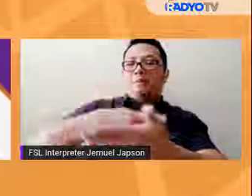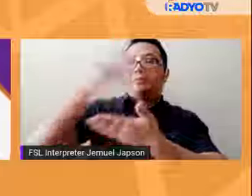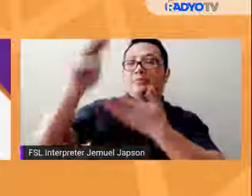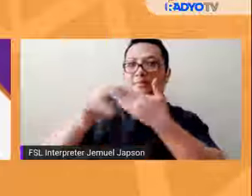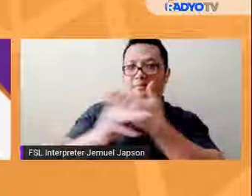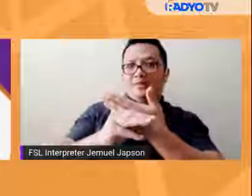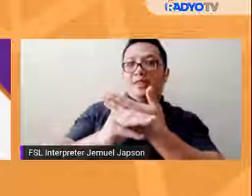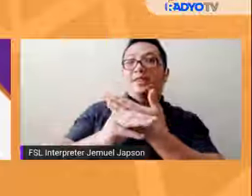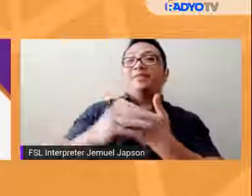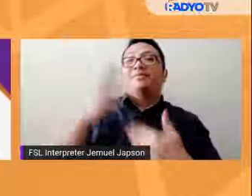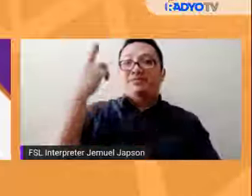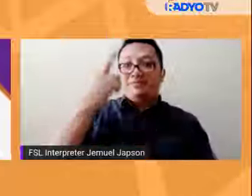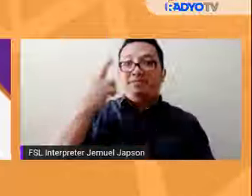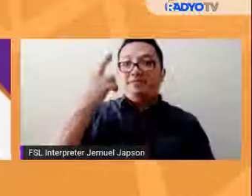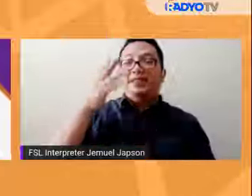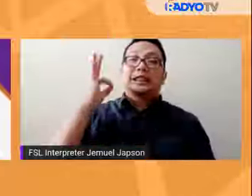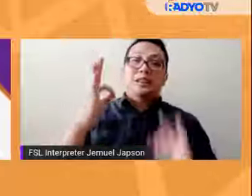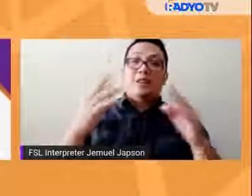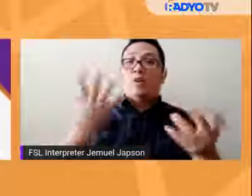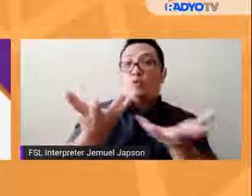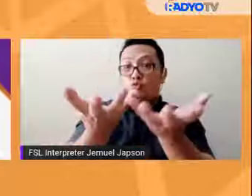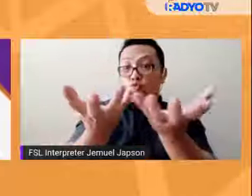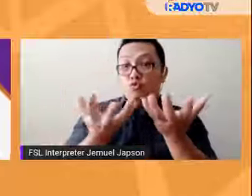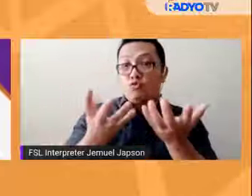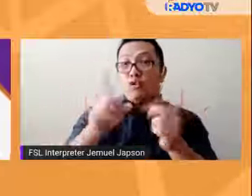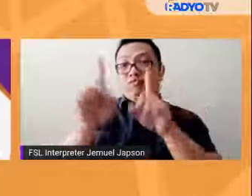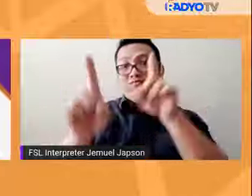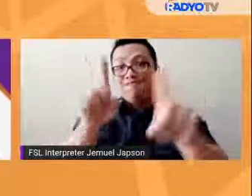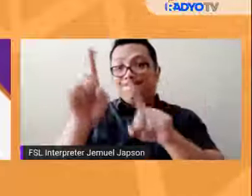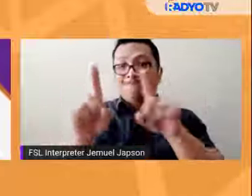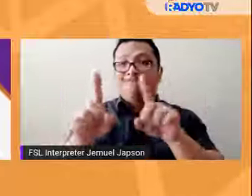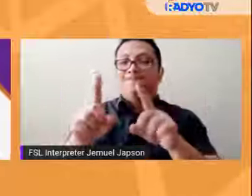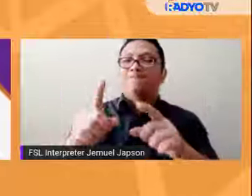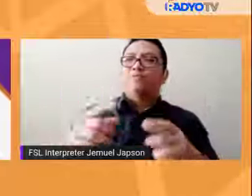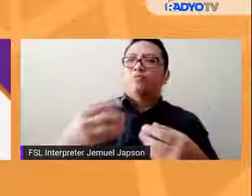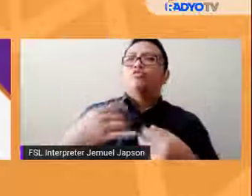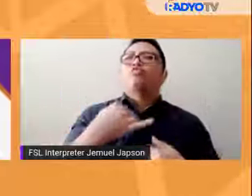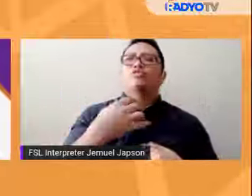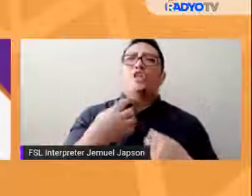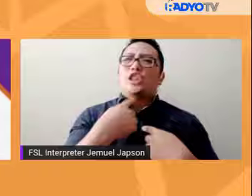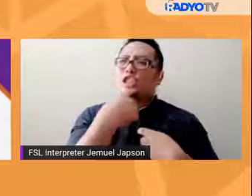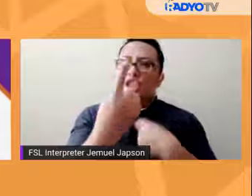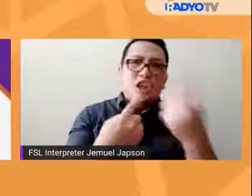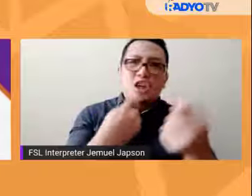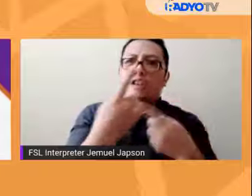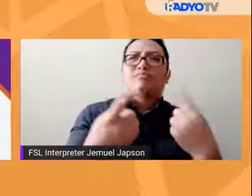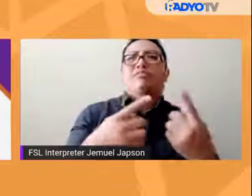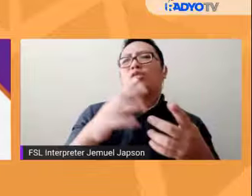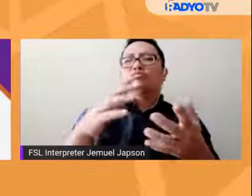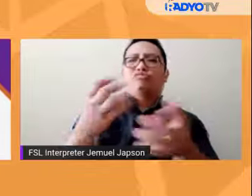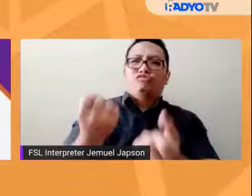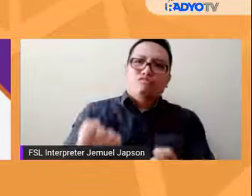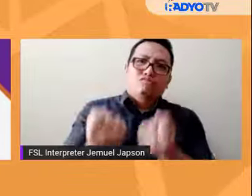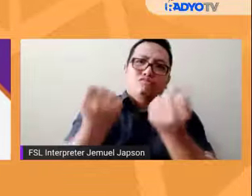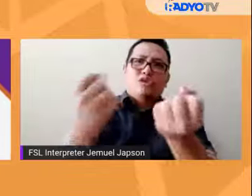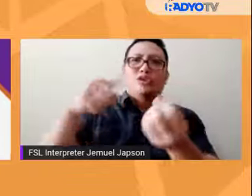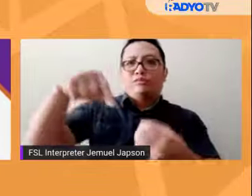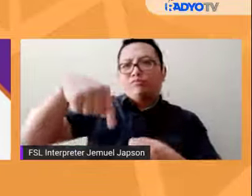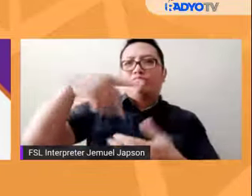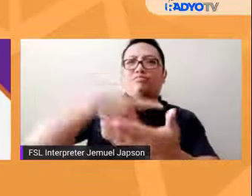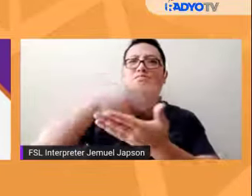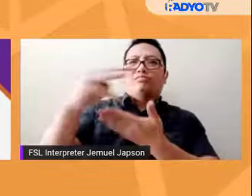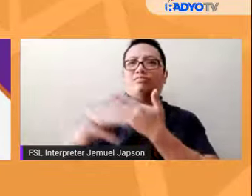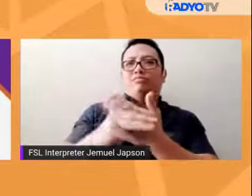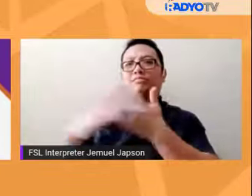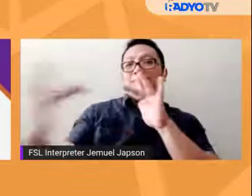naman, kung mayroon pa po kayong mga katanungan, pa-shoutout at mga suggestions para sa programa, pakikontakt